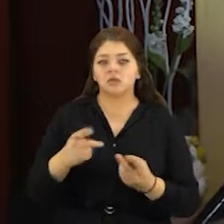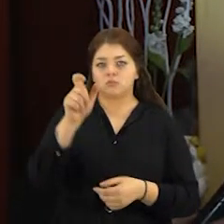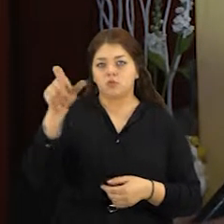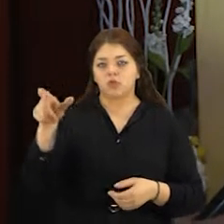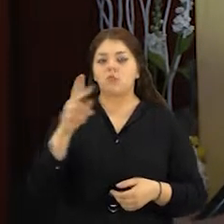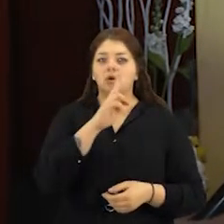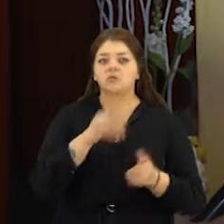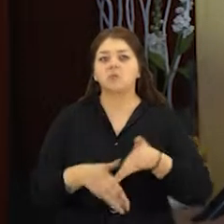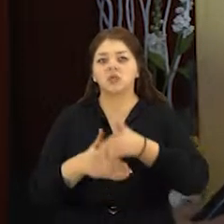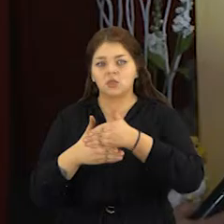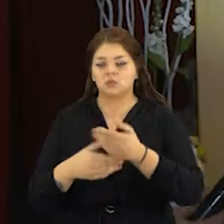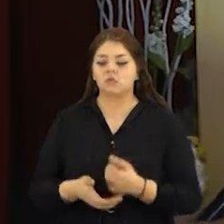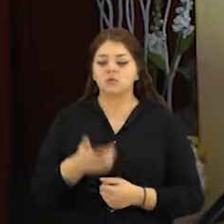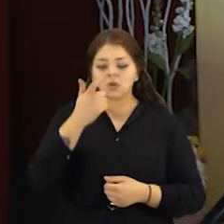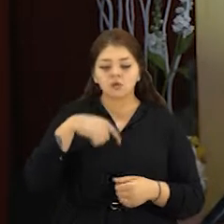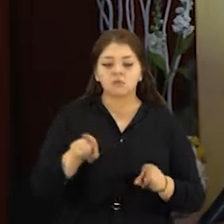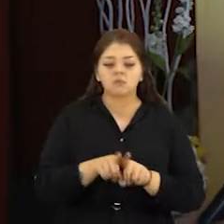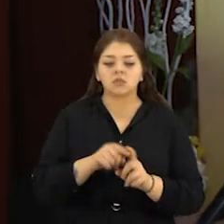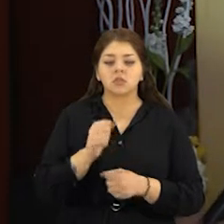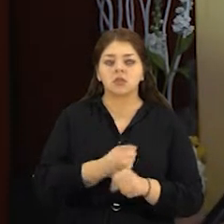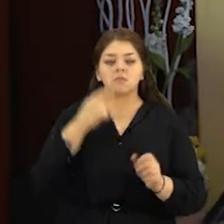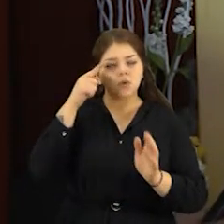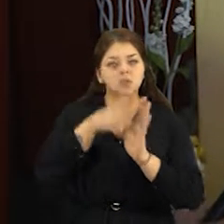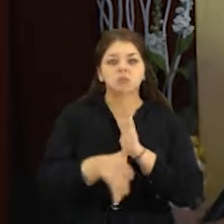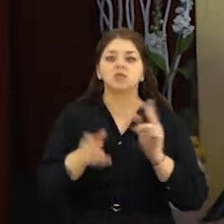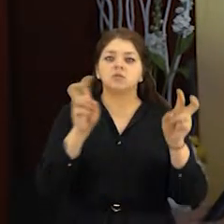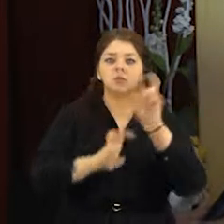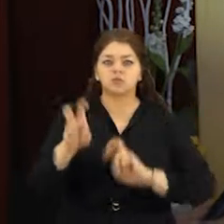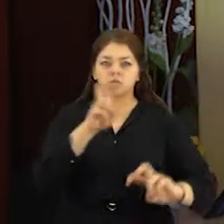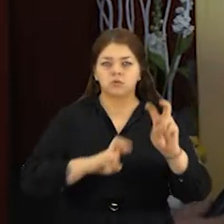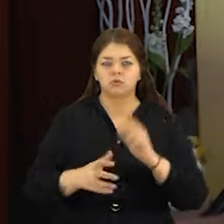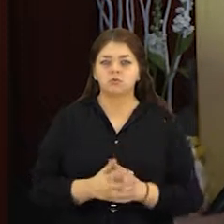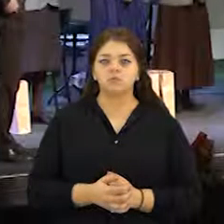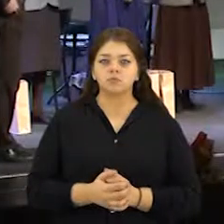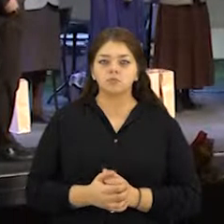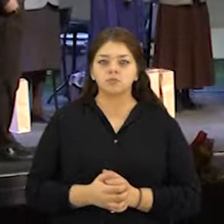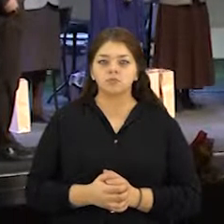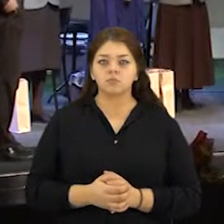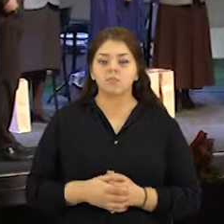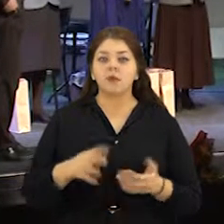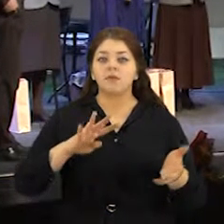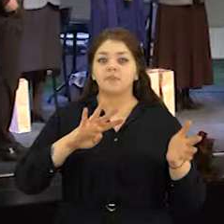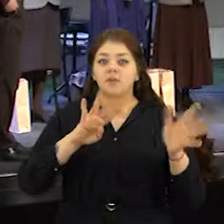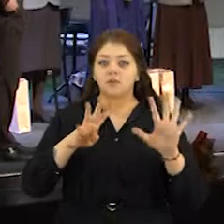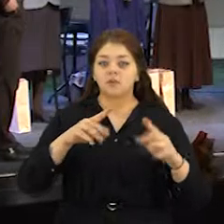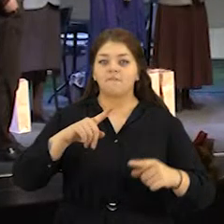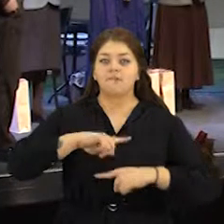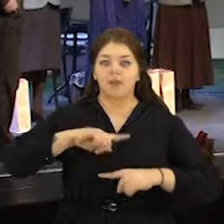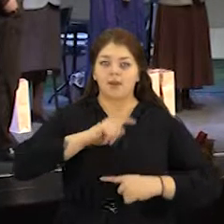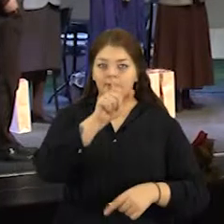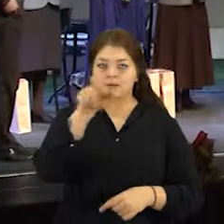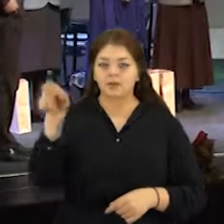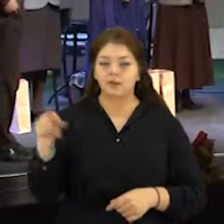viškonejams, reikia sauri, reikia iškoti visuomet prasmės ir dalintis gėriu to, kad tu turi širdį. Už visas devynės finalininkės šiulių